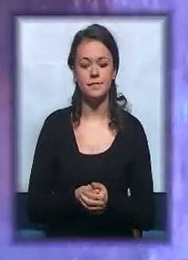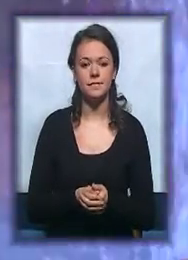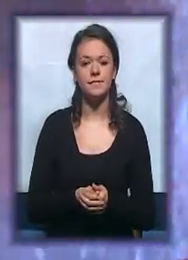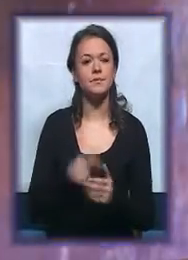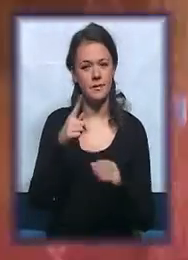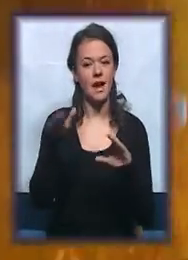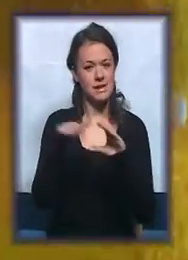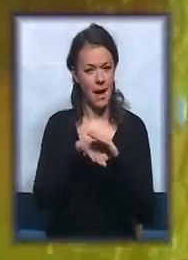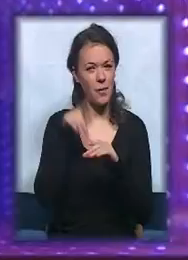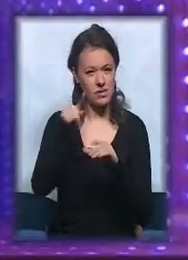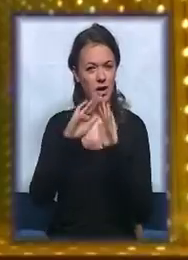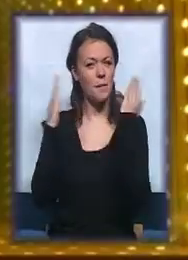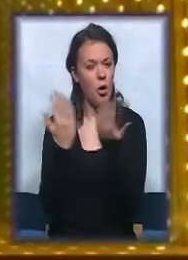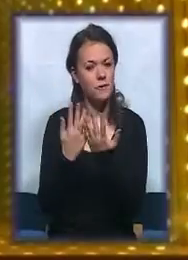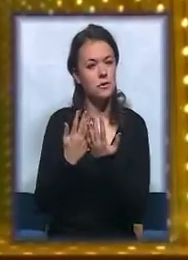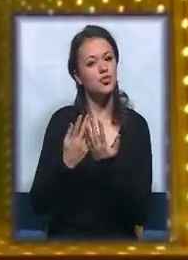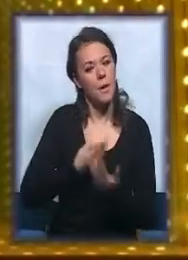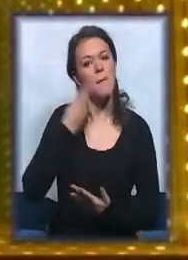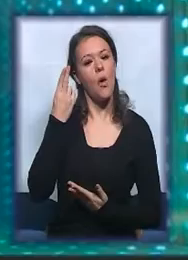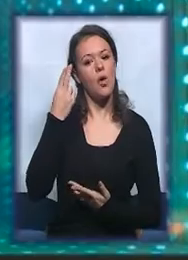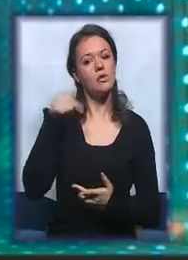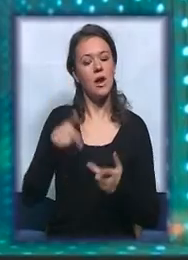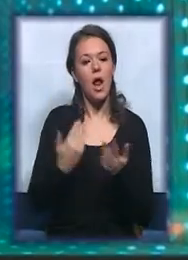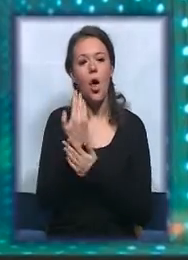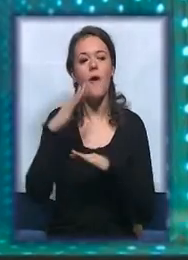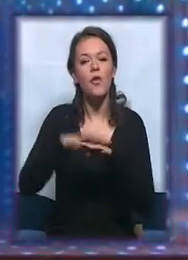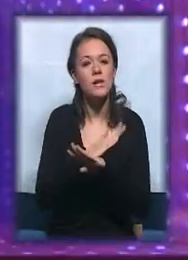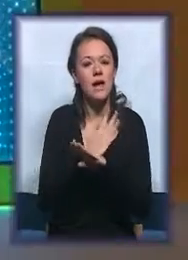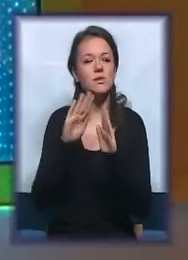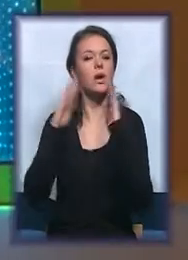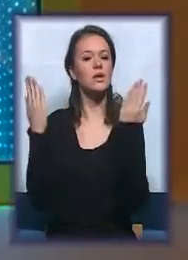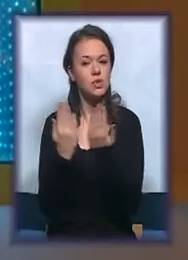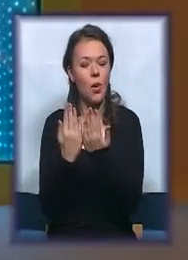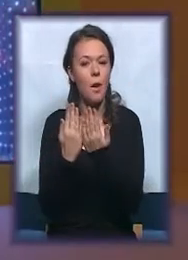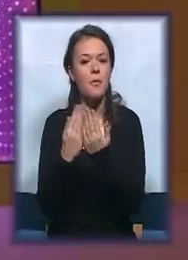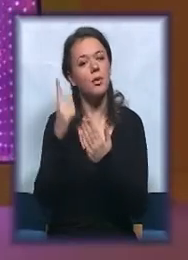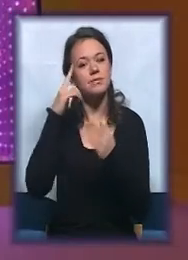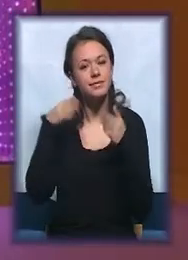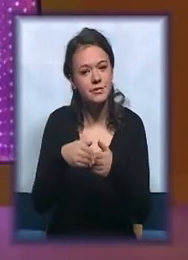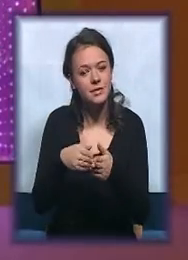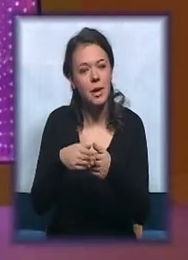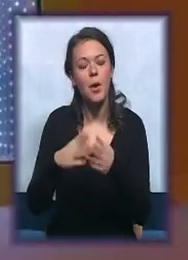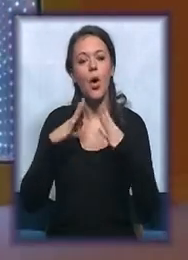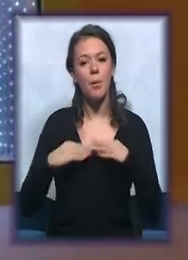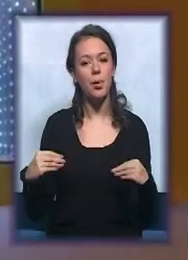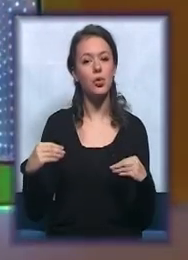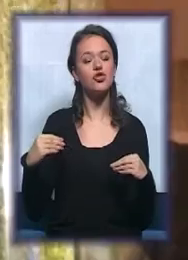Zaposleni u boravku su posebno ponosni na njihovu novu senzornu sobu namenjenu opuštanju, ali i učanju kroz boje i zvukove.